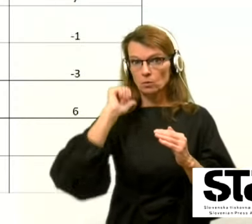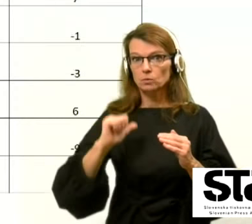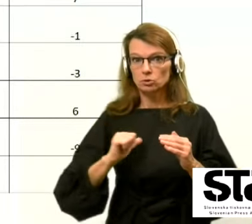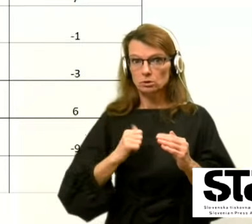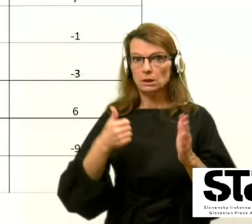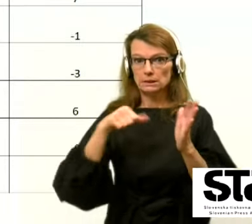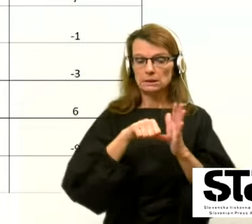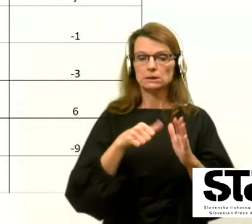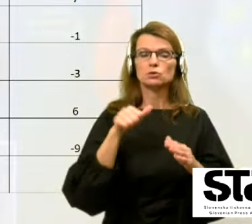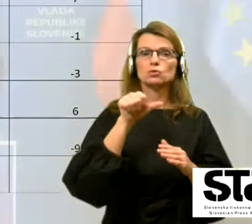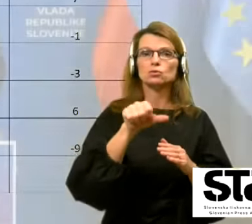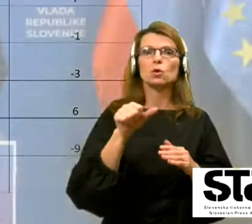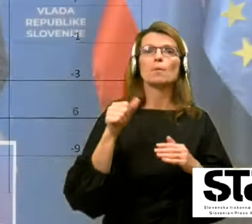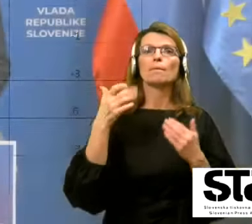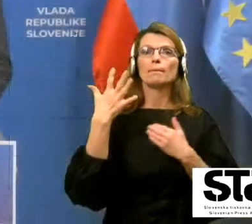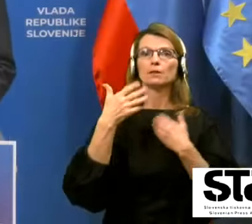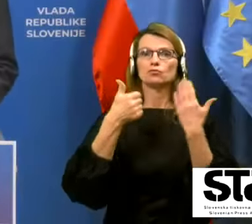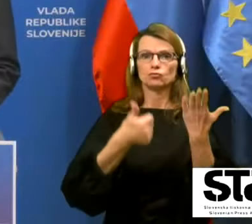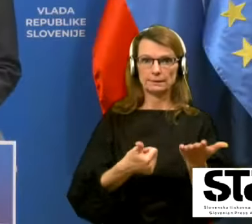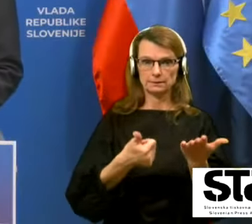na 1165.